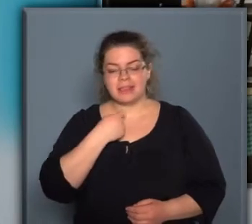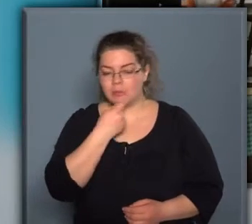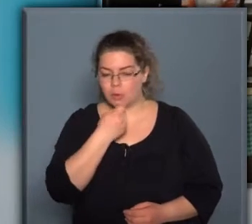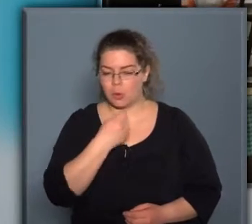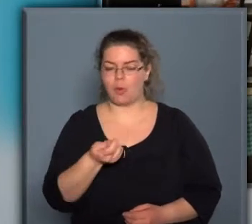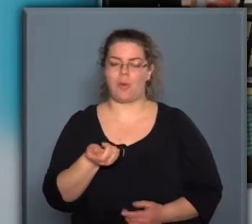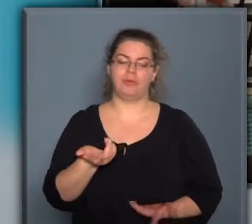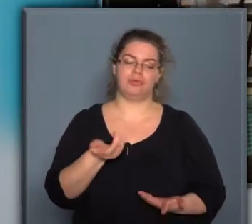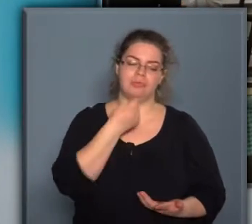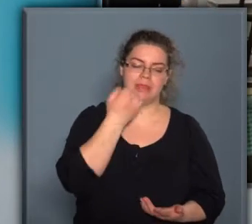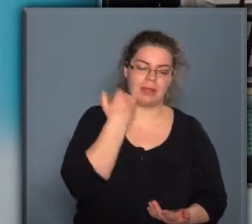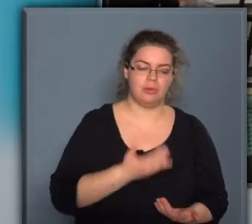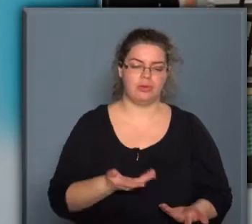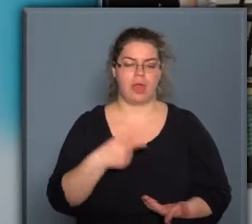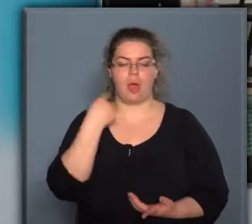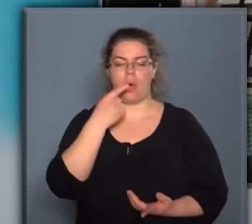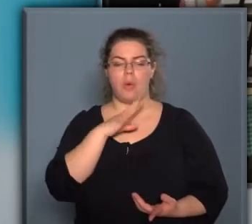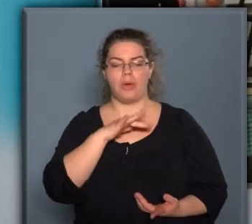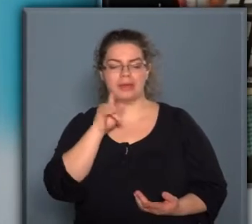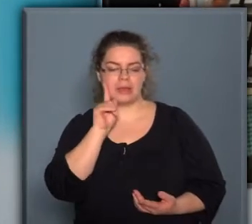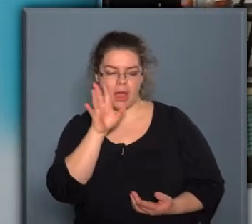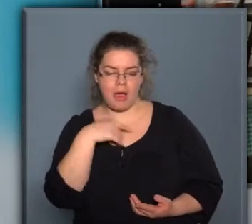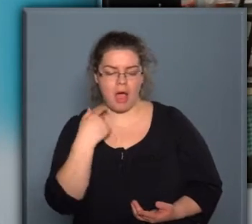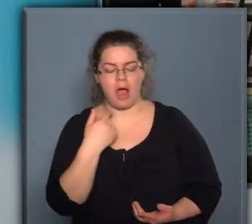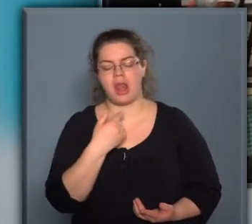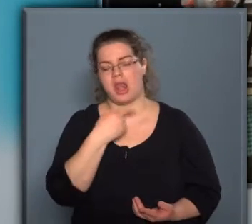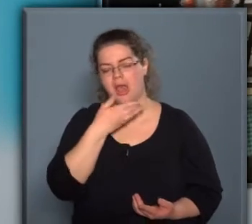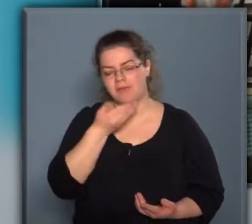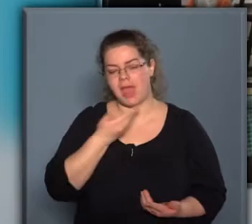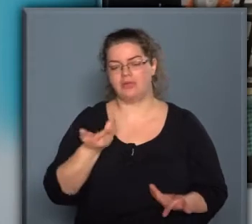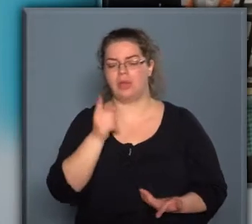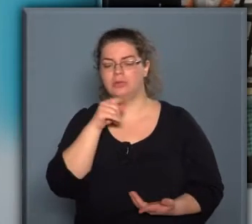kóstolására, az orjaleves, a toroskáposzta meg fog jelenni.